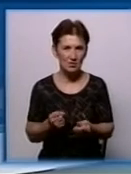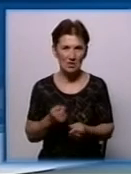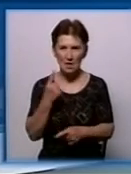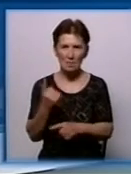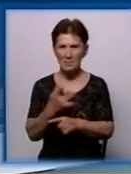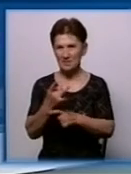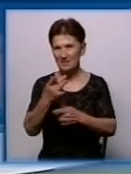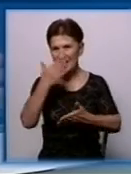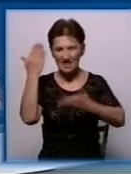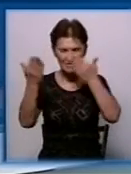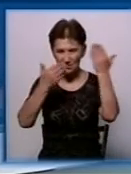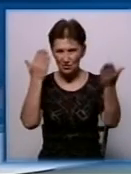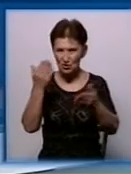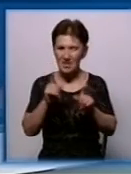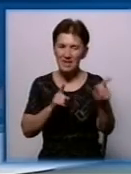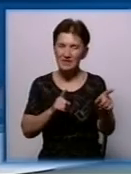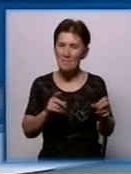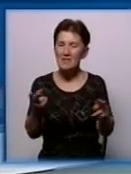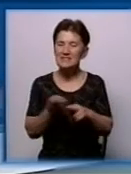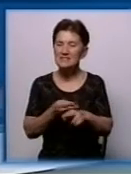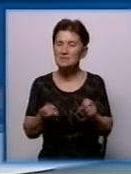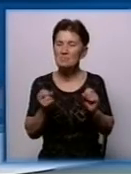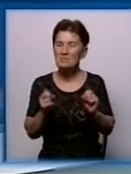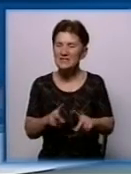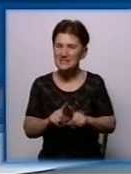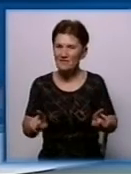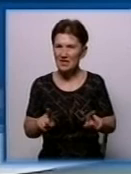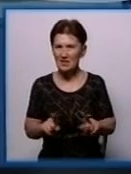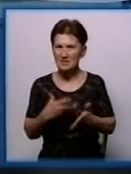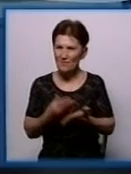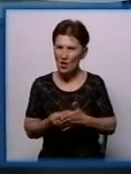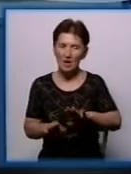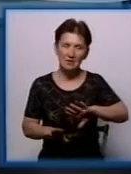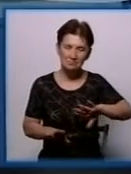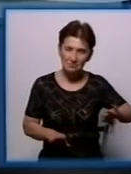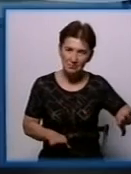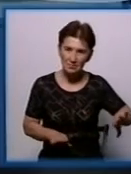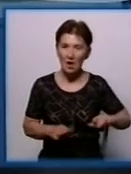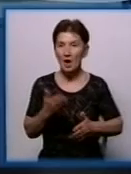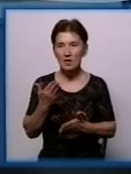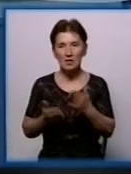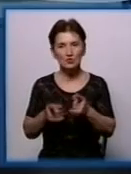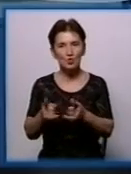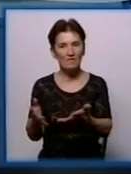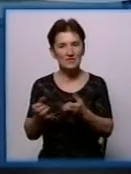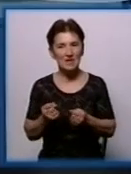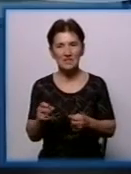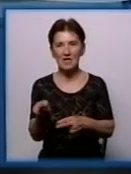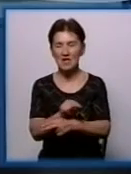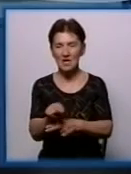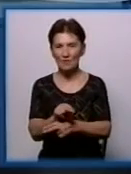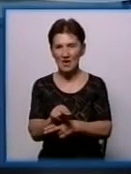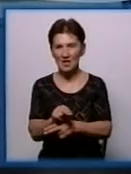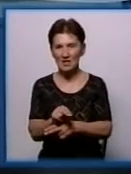-розважальні центри, там своя специфіка, вона чуть відрізняється. Якщо взяти лікувальні і учбові